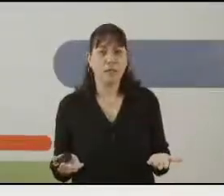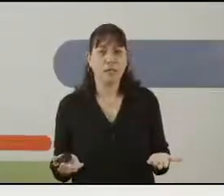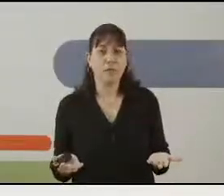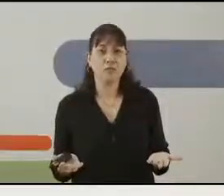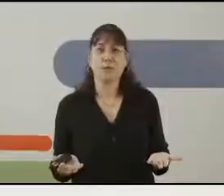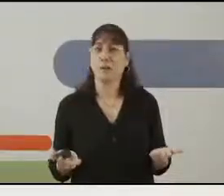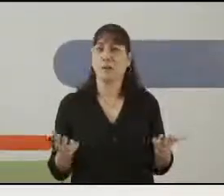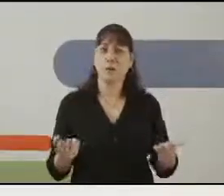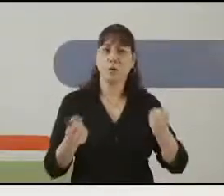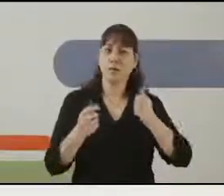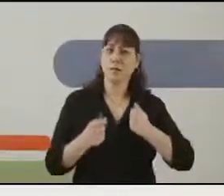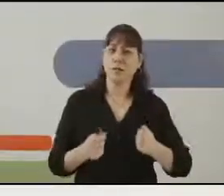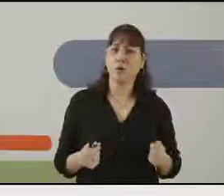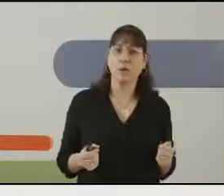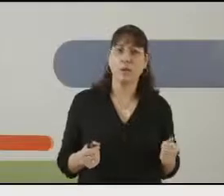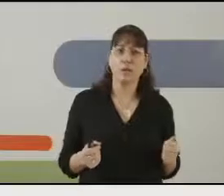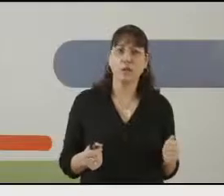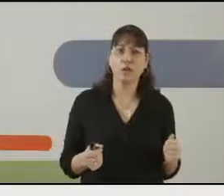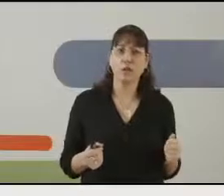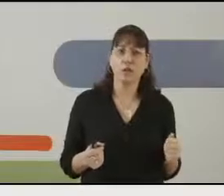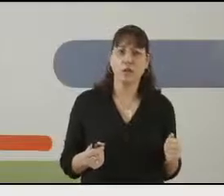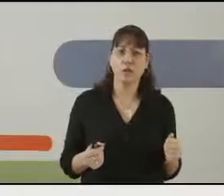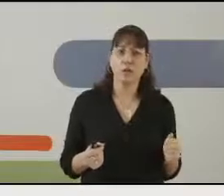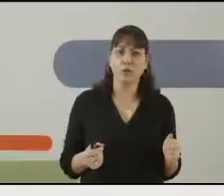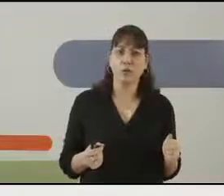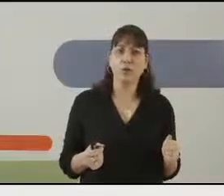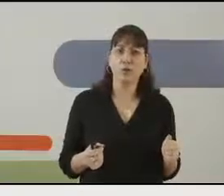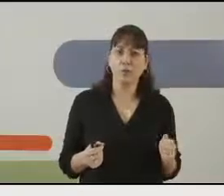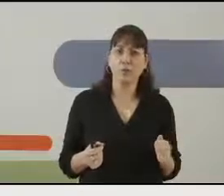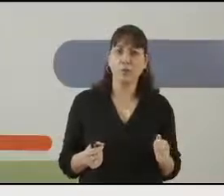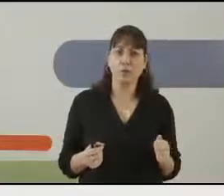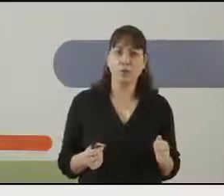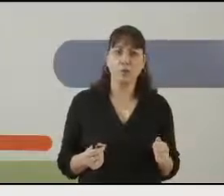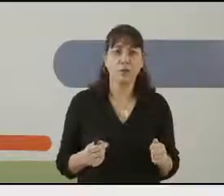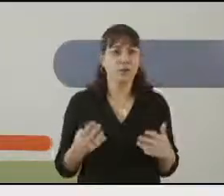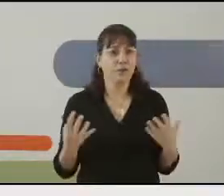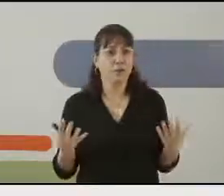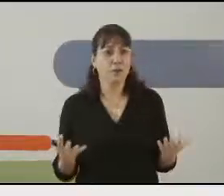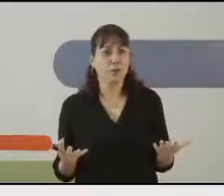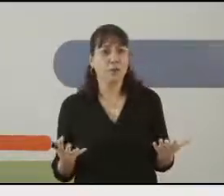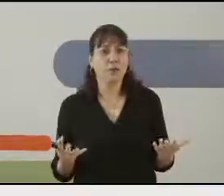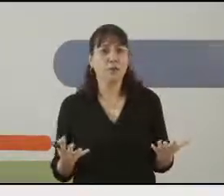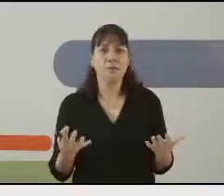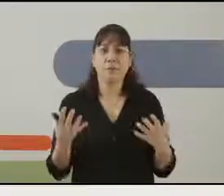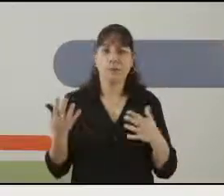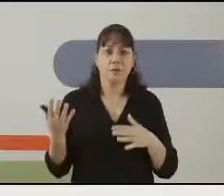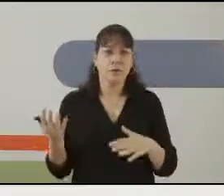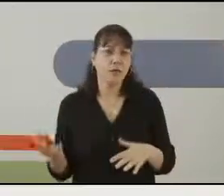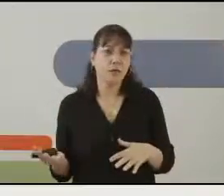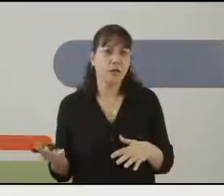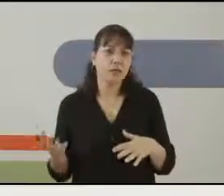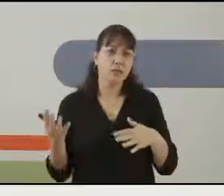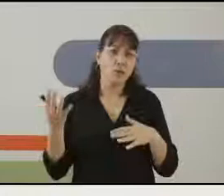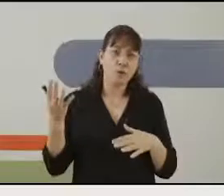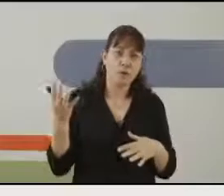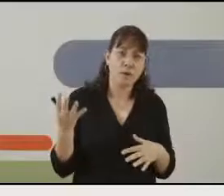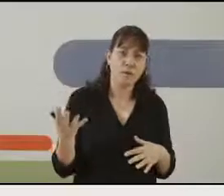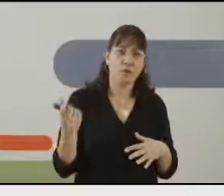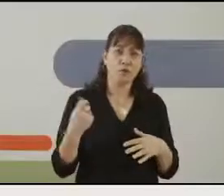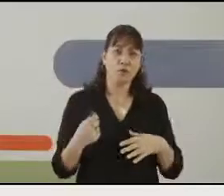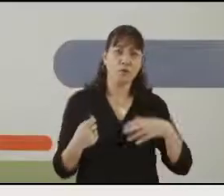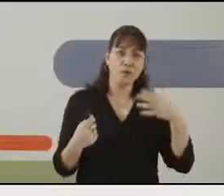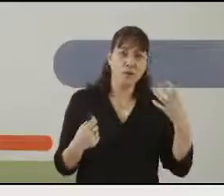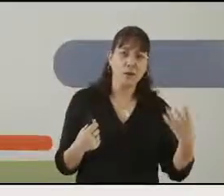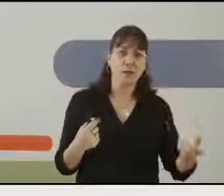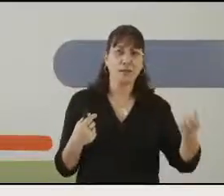בבית, וגם אתם יכולים לעזור להורים ולכין רשימה כזאת כשהולכים לקניות, ולראות מה חסר אצלנו, חסר